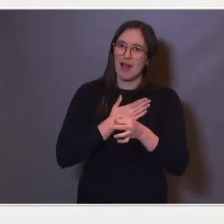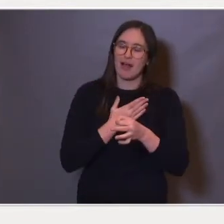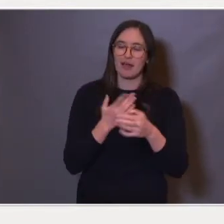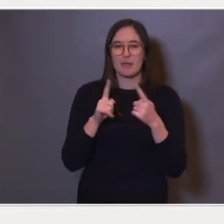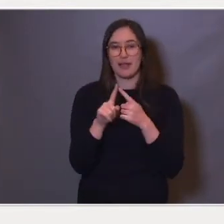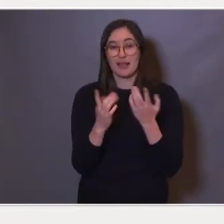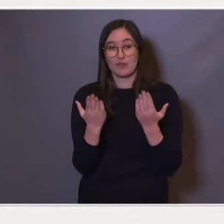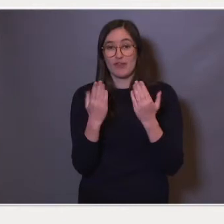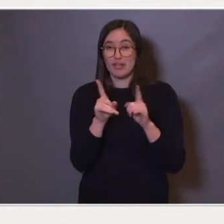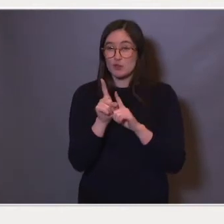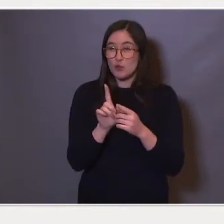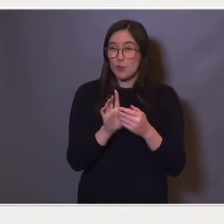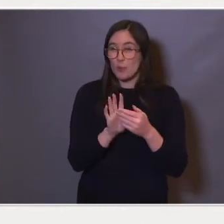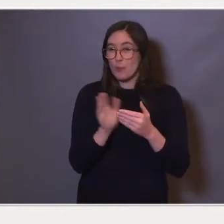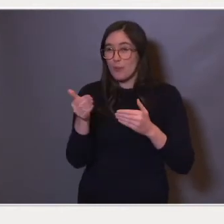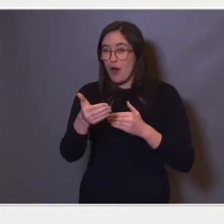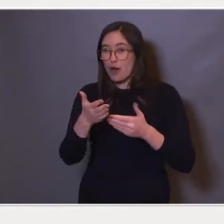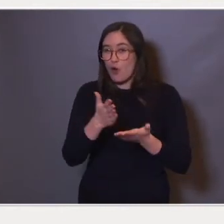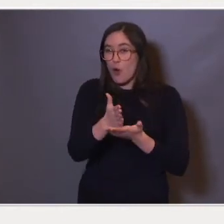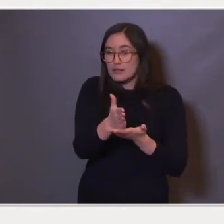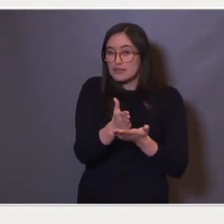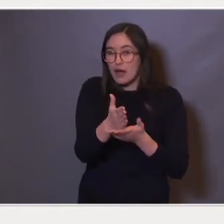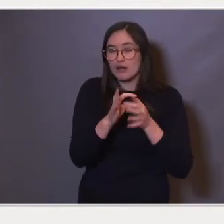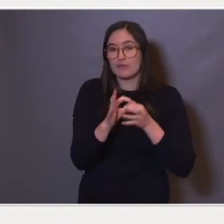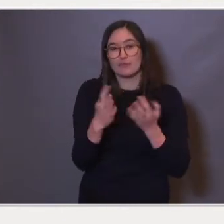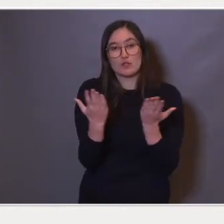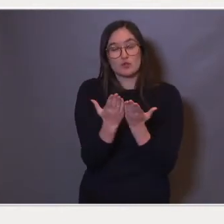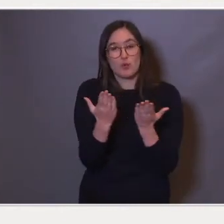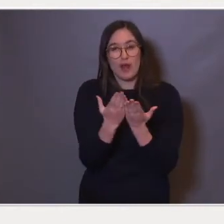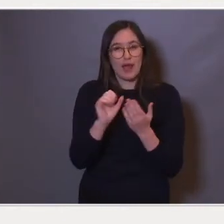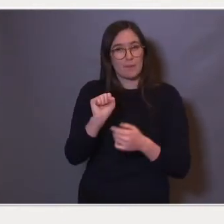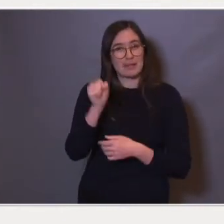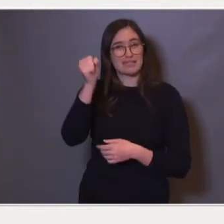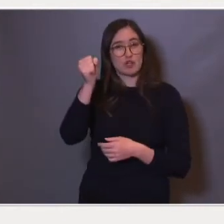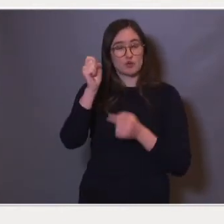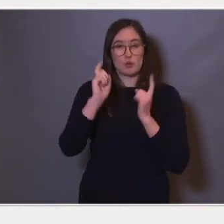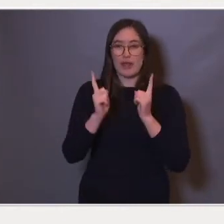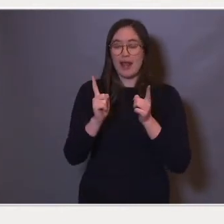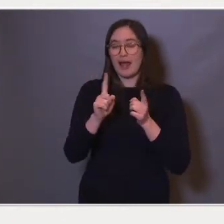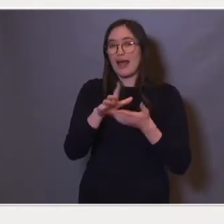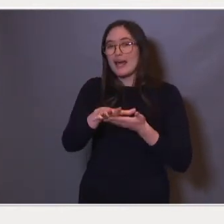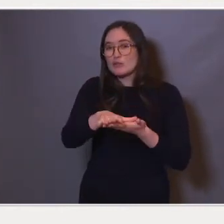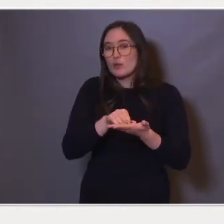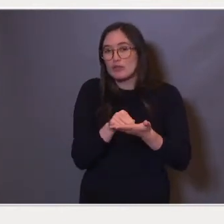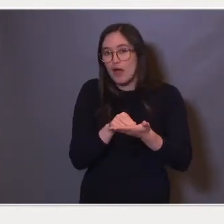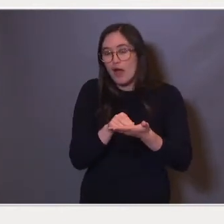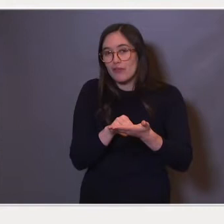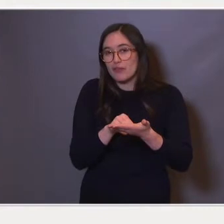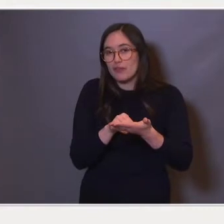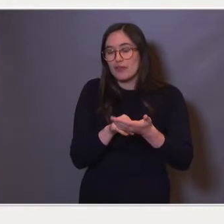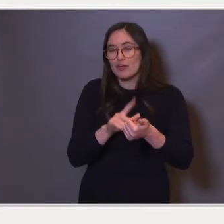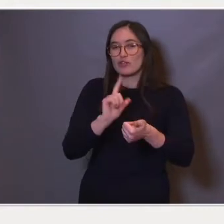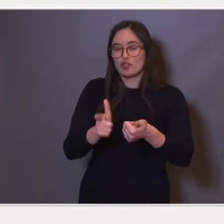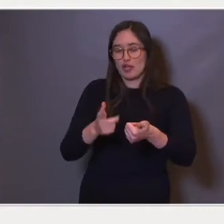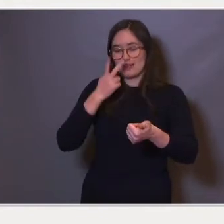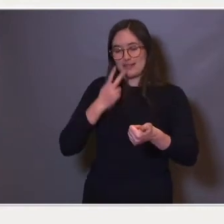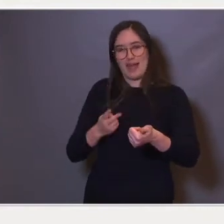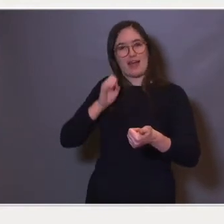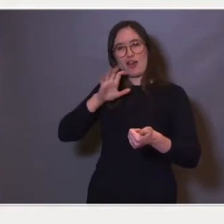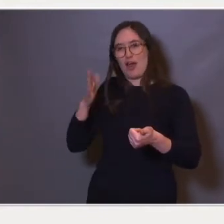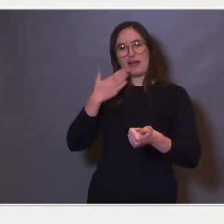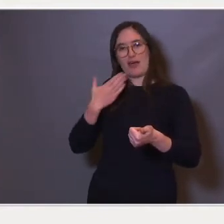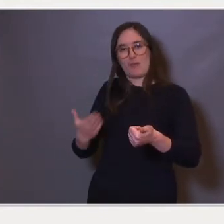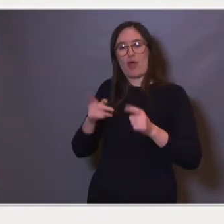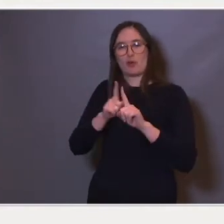bakenforliggende årsak til skoleprestasjonene, eller er de et resultat av at man ser at man klarer det ikke så bra,